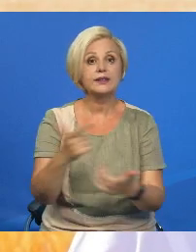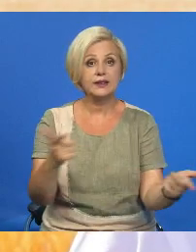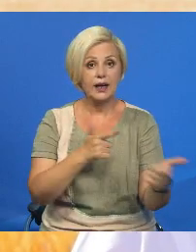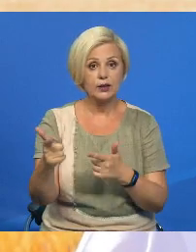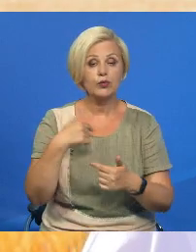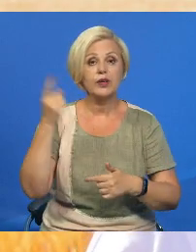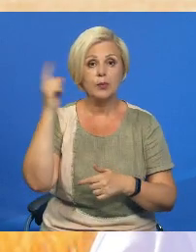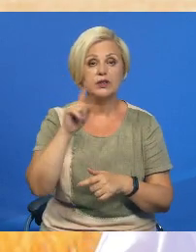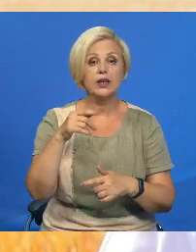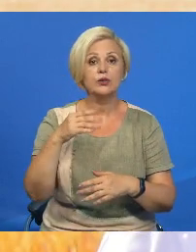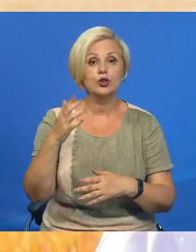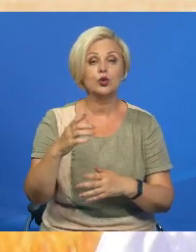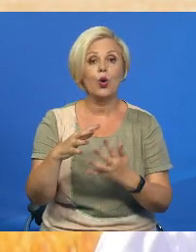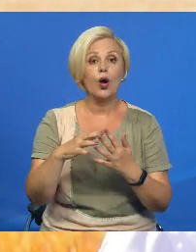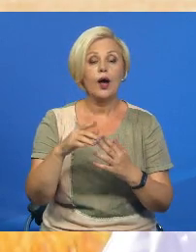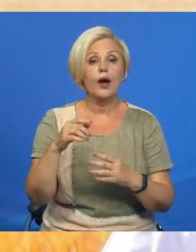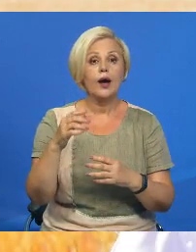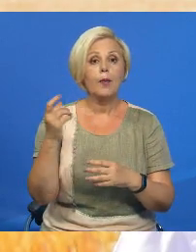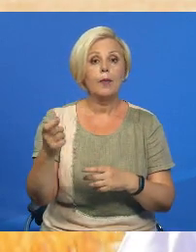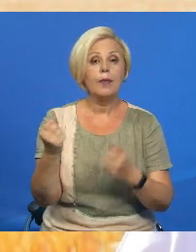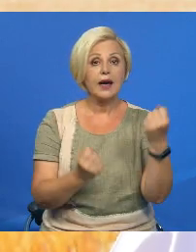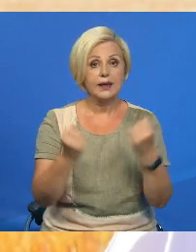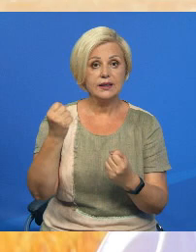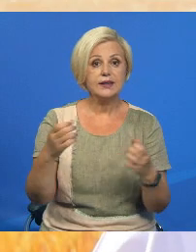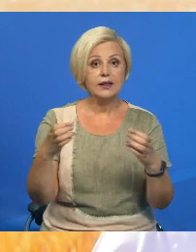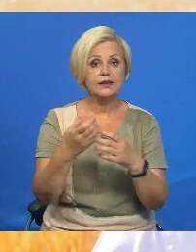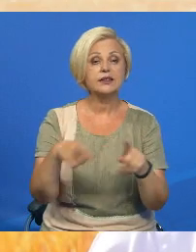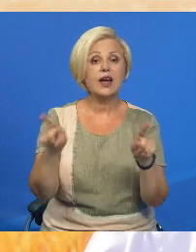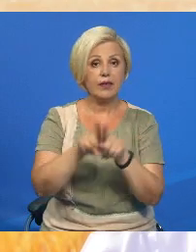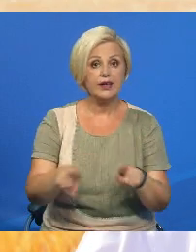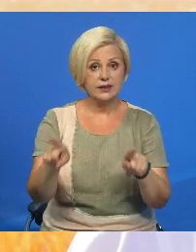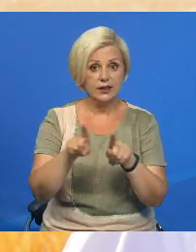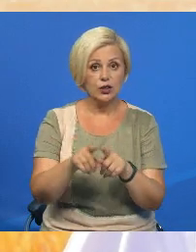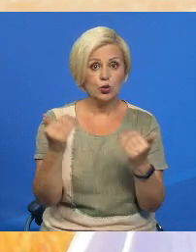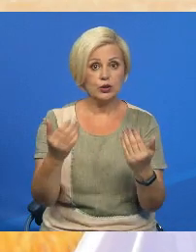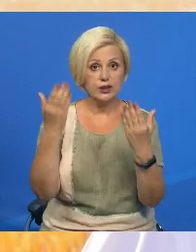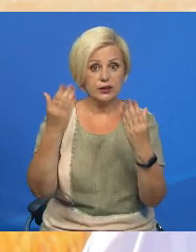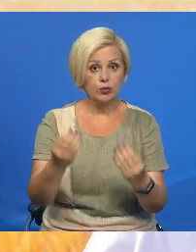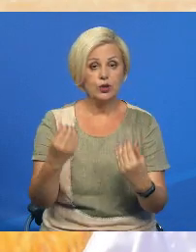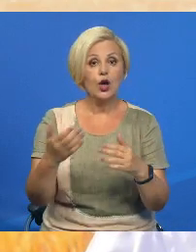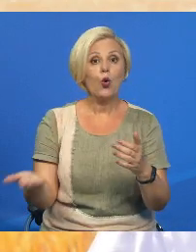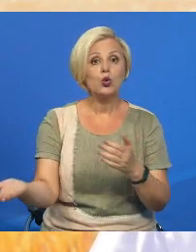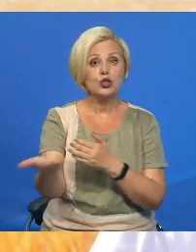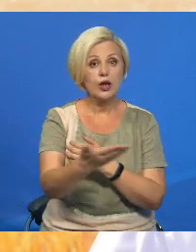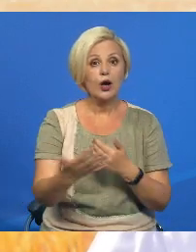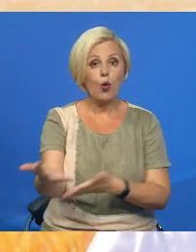знаем, что механикозаторский состав – это один и тот же на сегодняшний день. Практически убрали